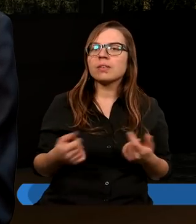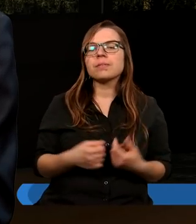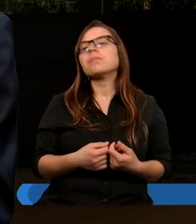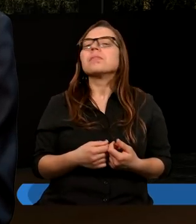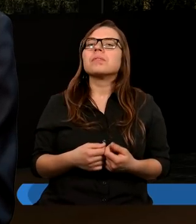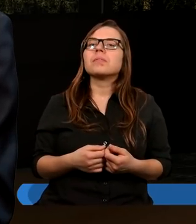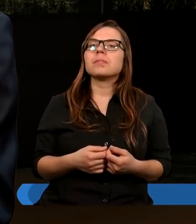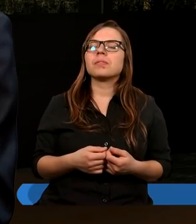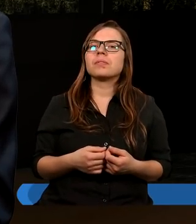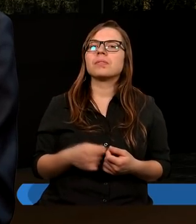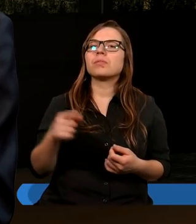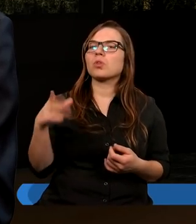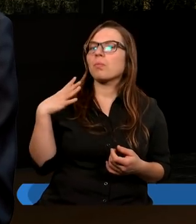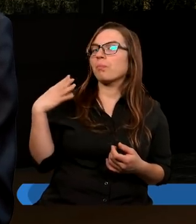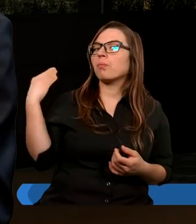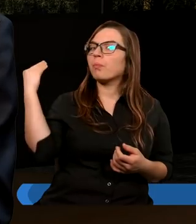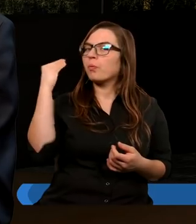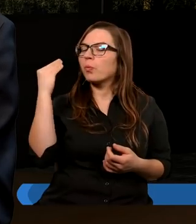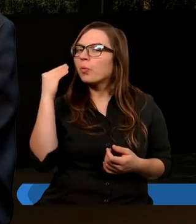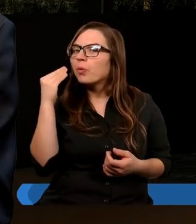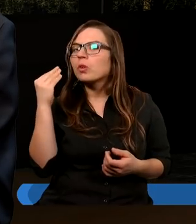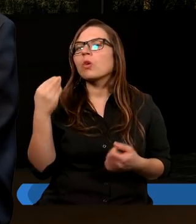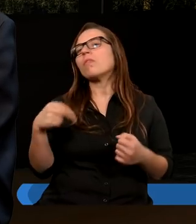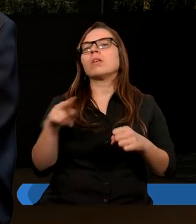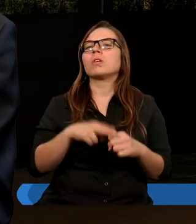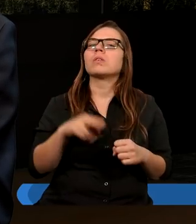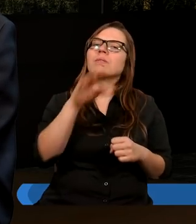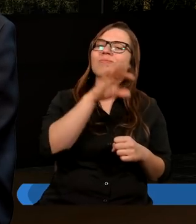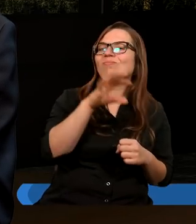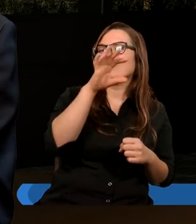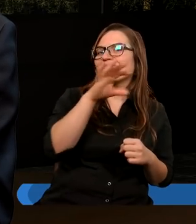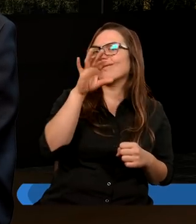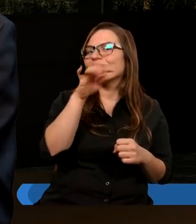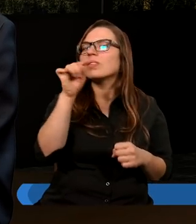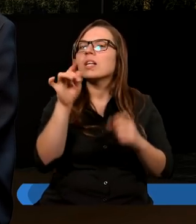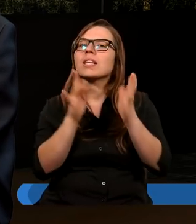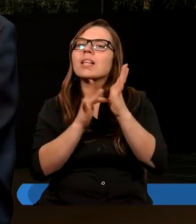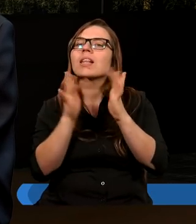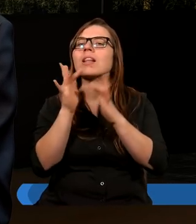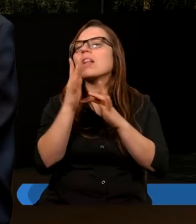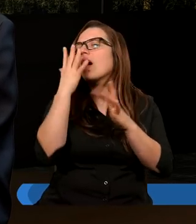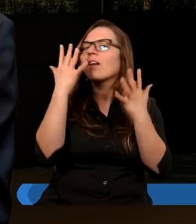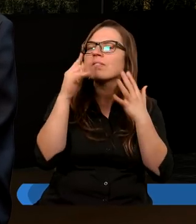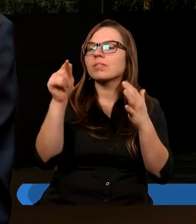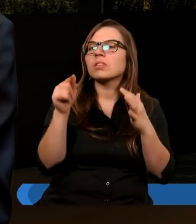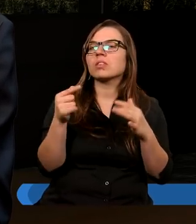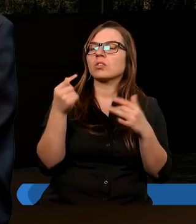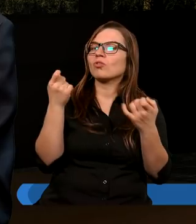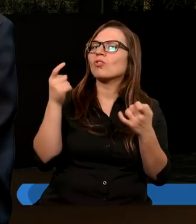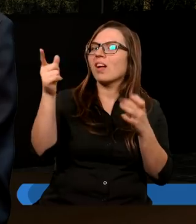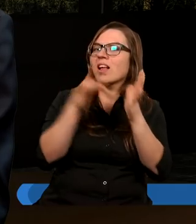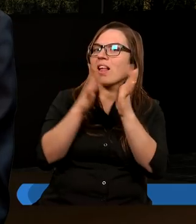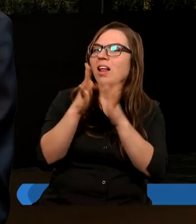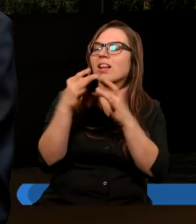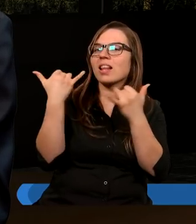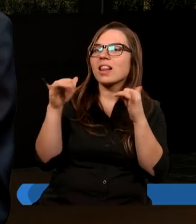uczniowie, którzy obserwowali Jezusa Chrystusa. I Chrystus trochę inaczej się zachowywał.